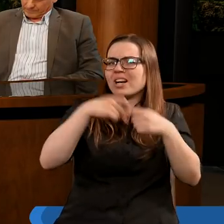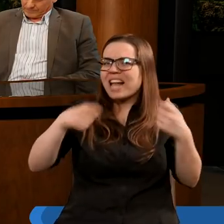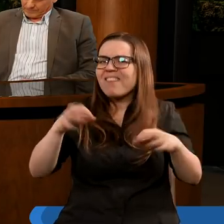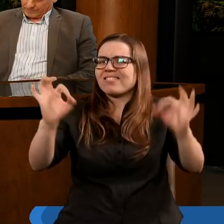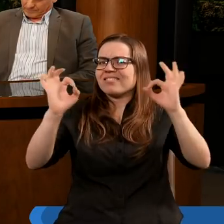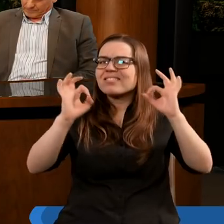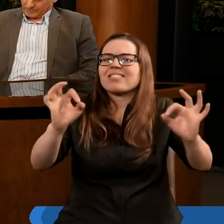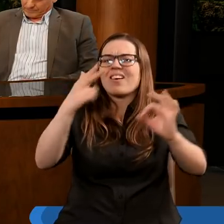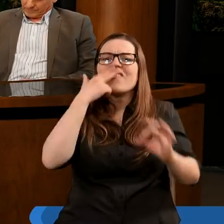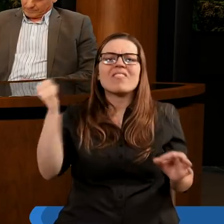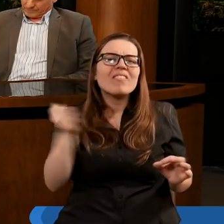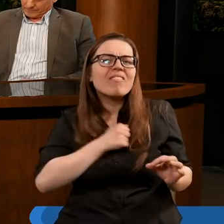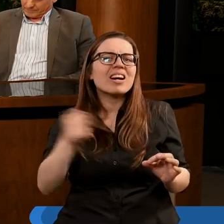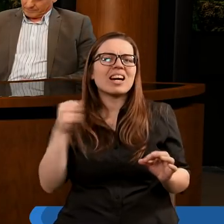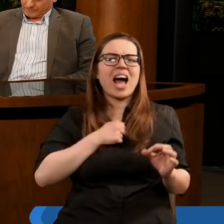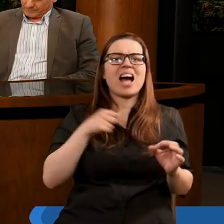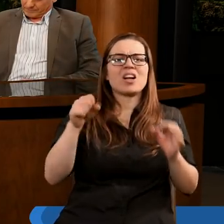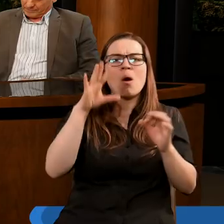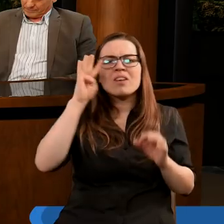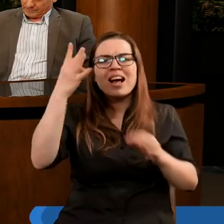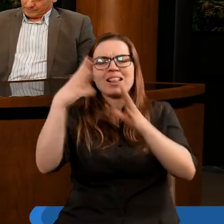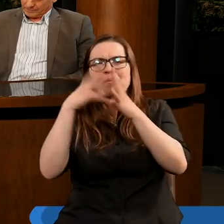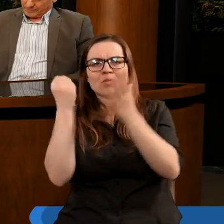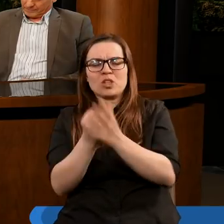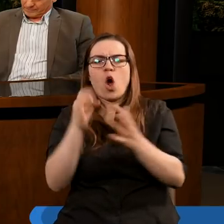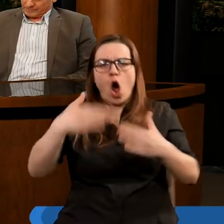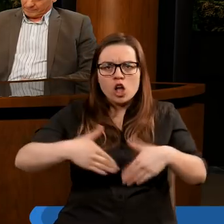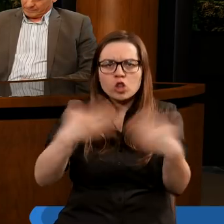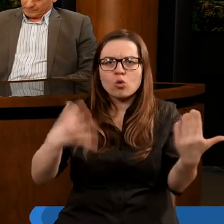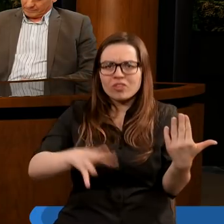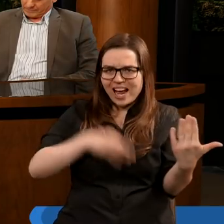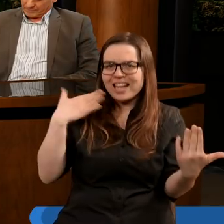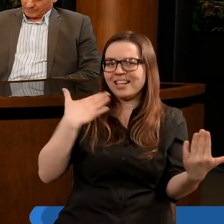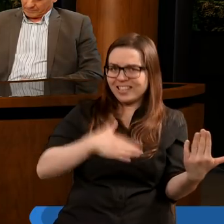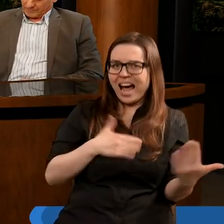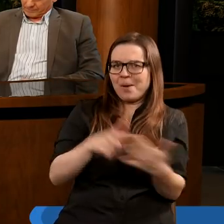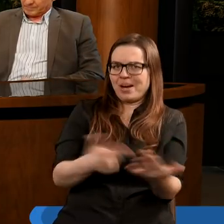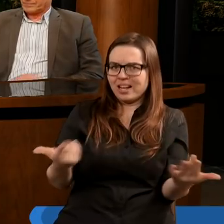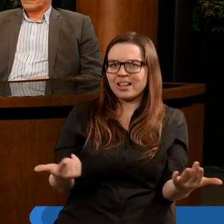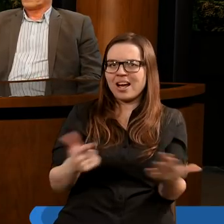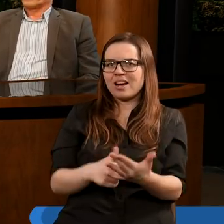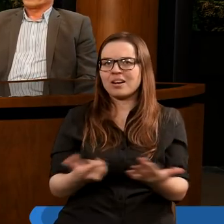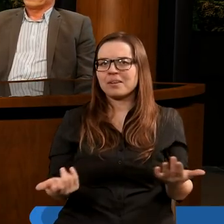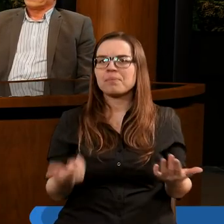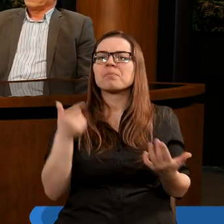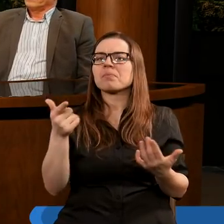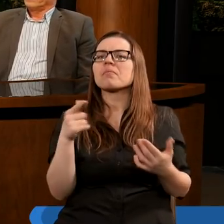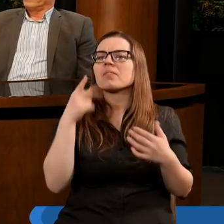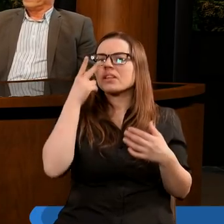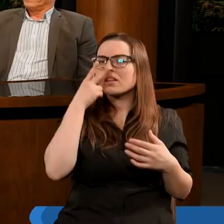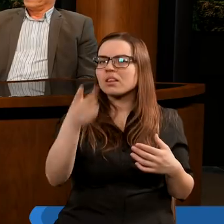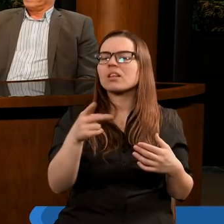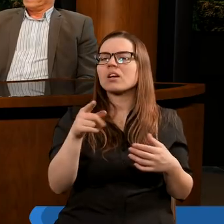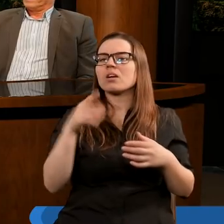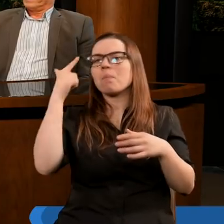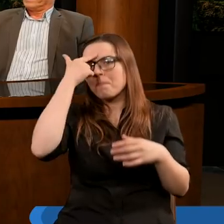wyraźnie do przykazania czwartego o Dniu Świętym? Które wszak zaczyna